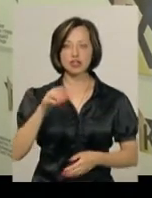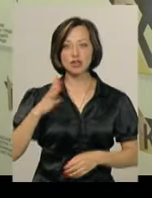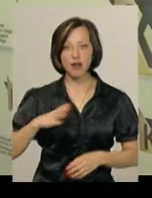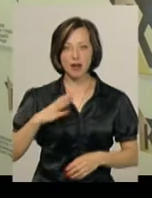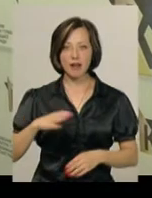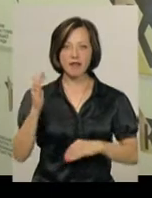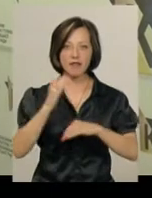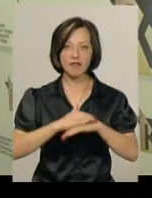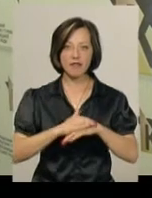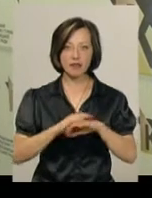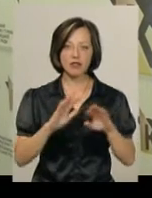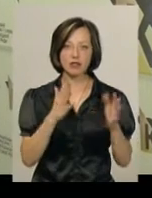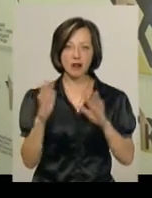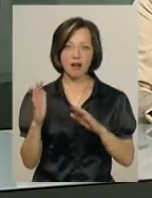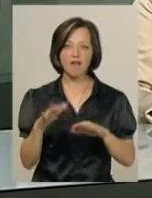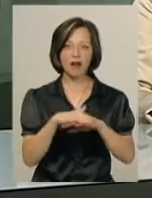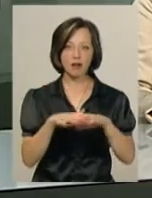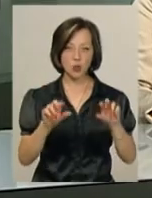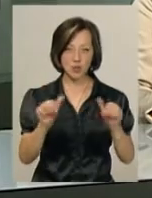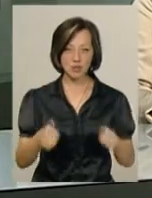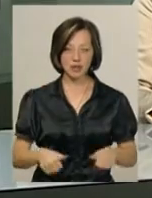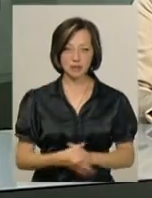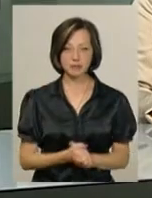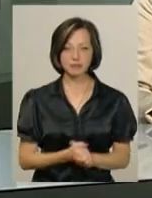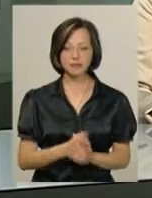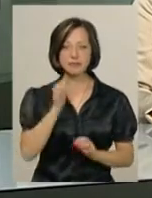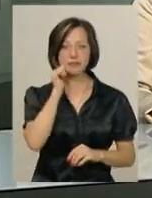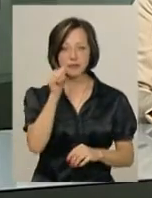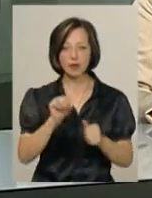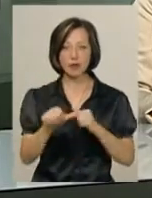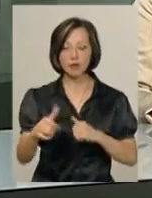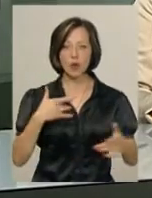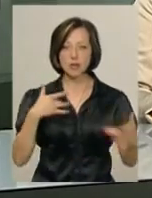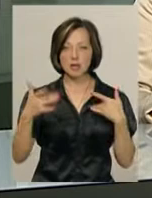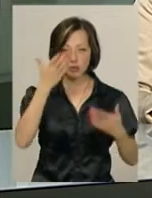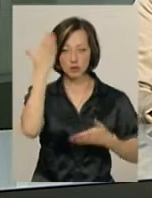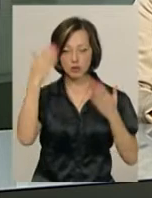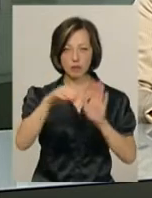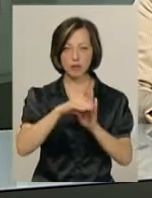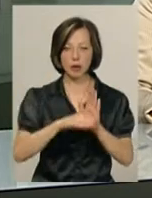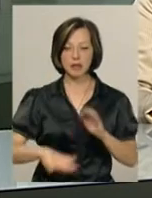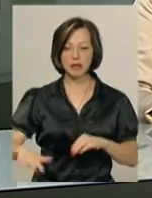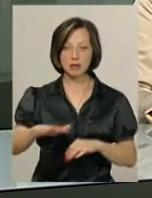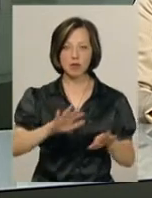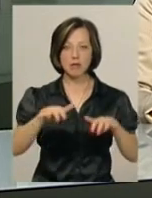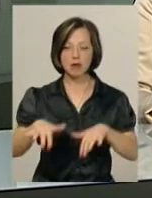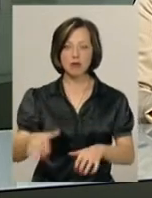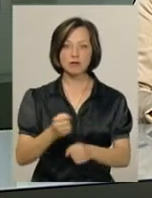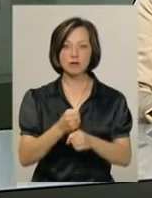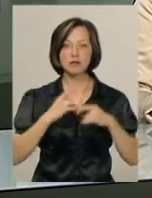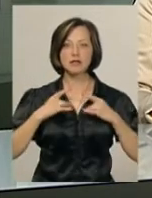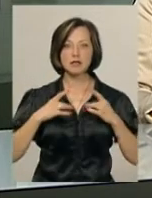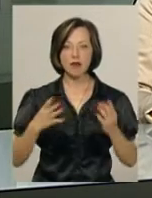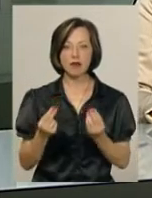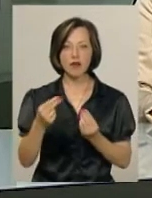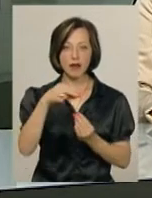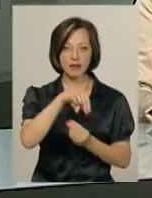вечірка в етностилі. Завтра, окрім концертно-розважальної програми, на території пляжу влаштують свято